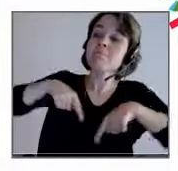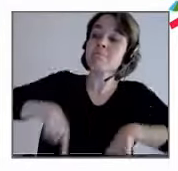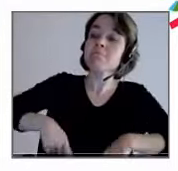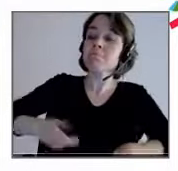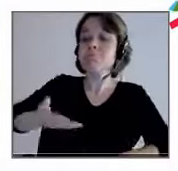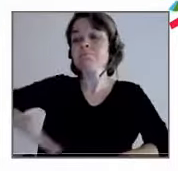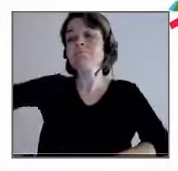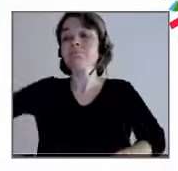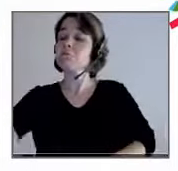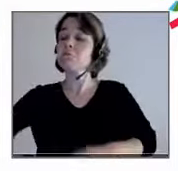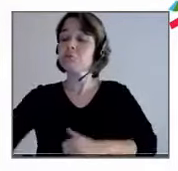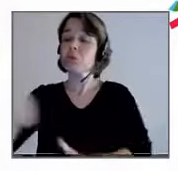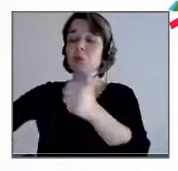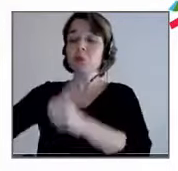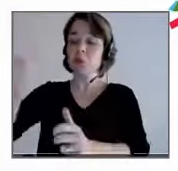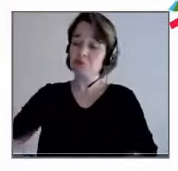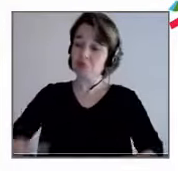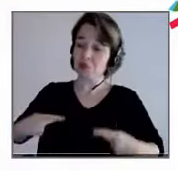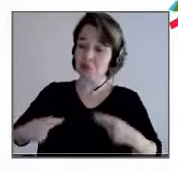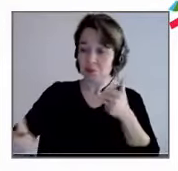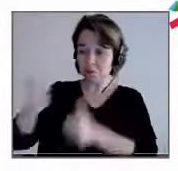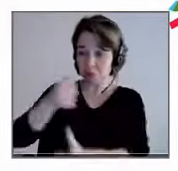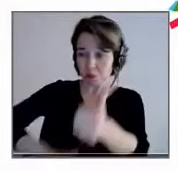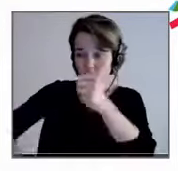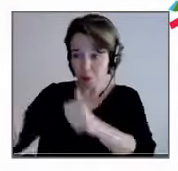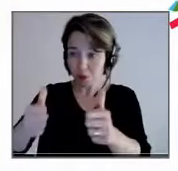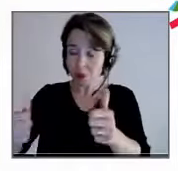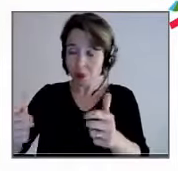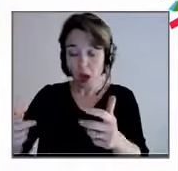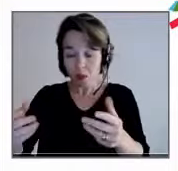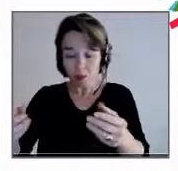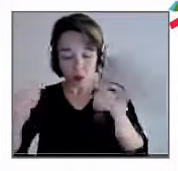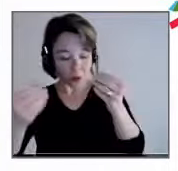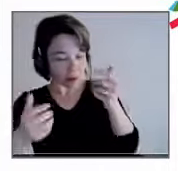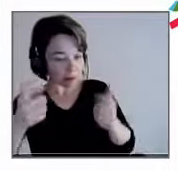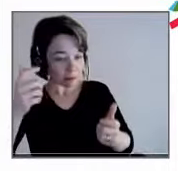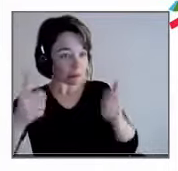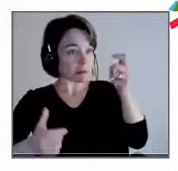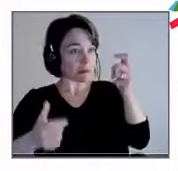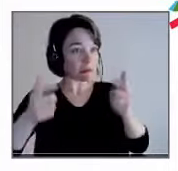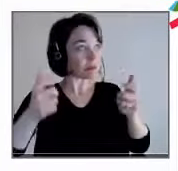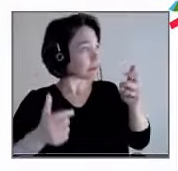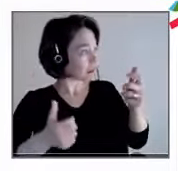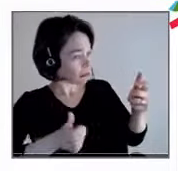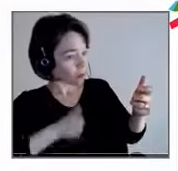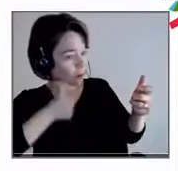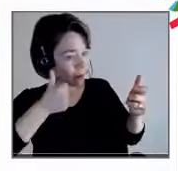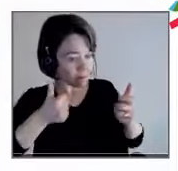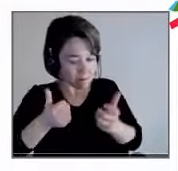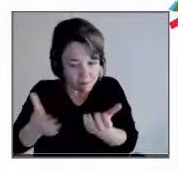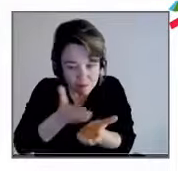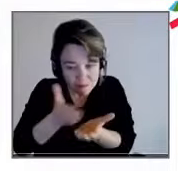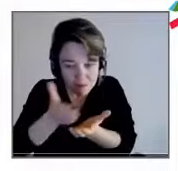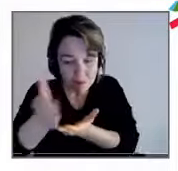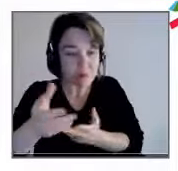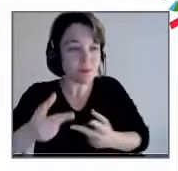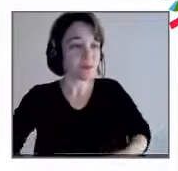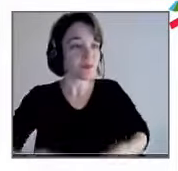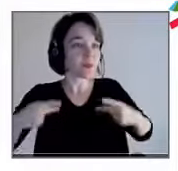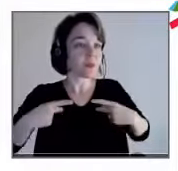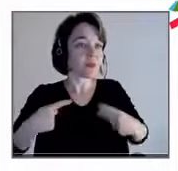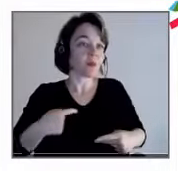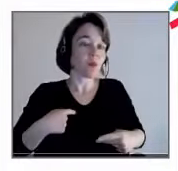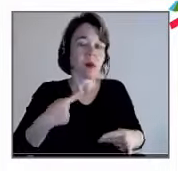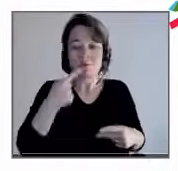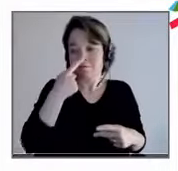vie » et c'est forcément très déstabilisant.'est pour ça d'ailleurs que je pense que la fraternité, même si je suis toujours un petit peu sceptique sur ces grands mots,